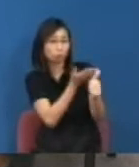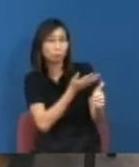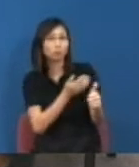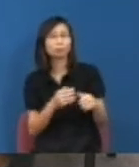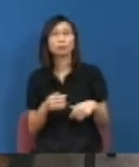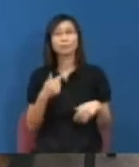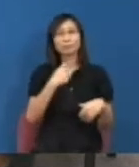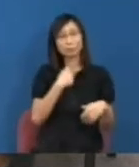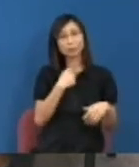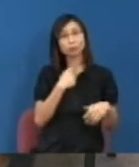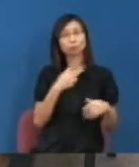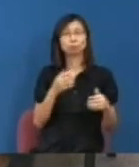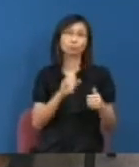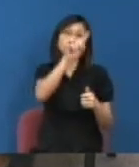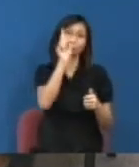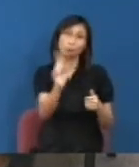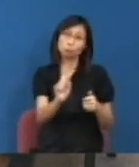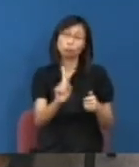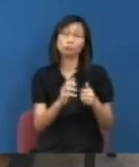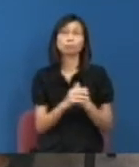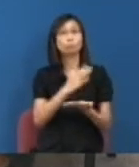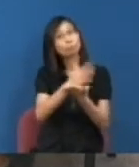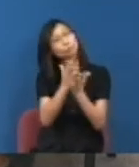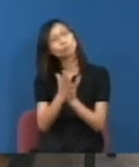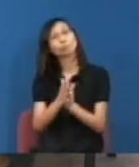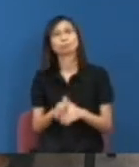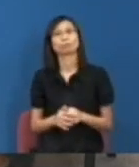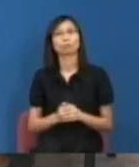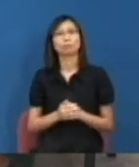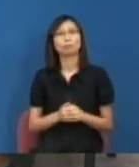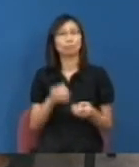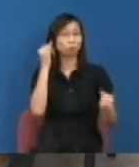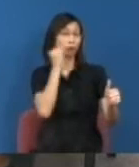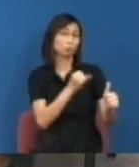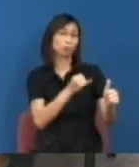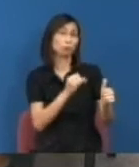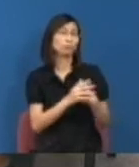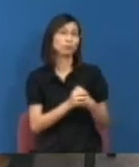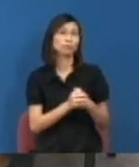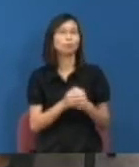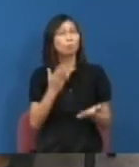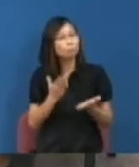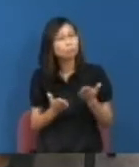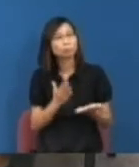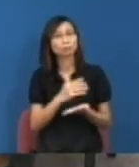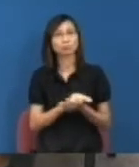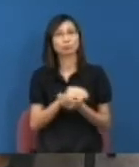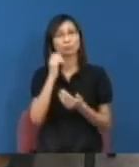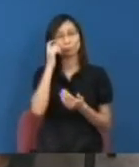頭落地又或者甚麼都好其他處分這個再算可能到時是道德譴責也好真的